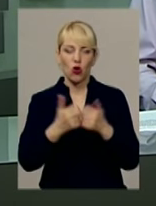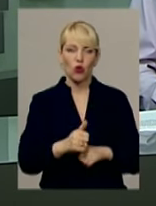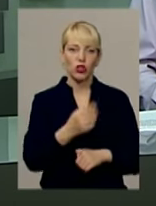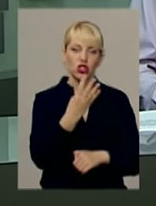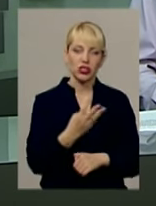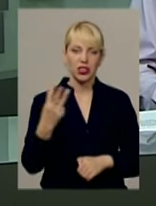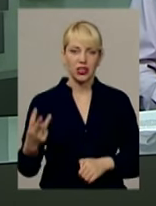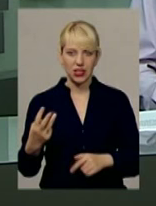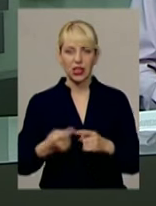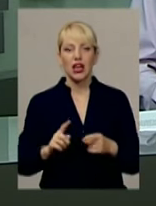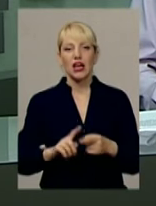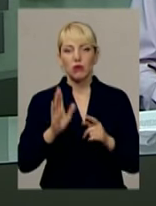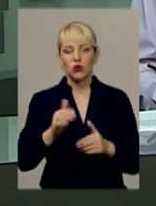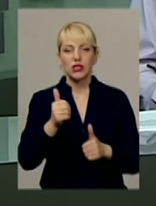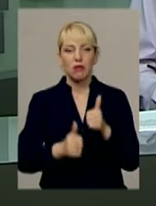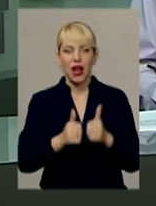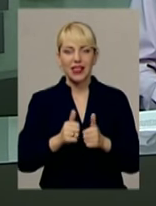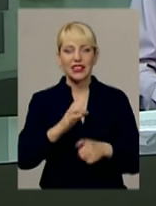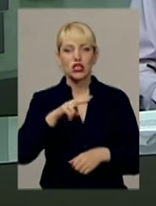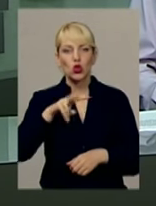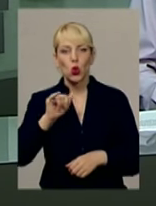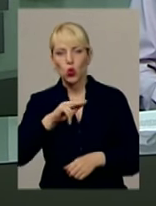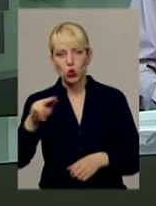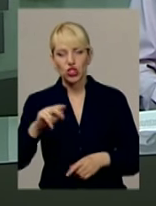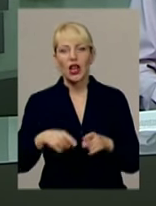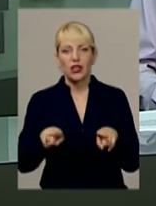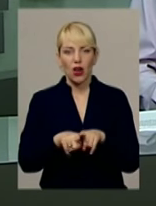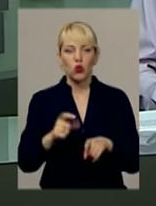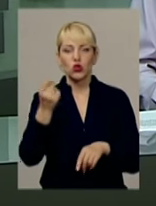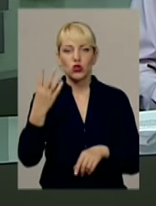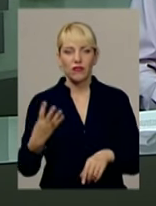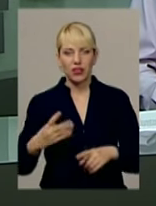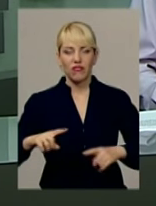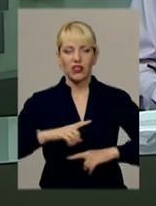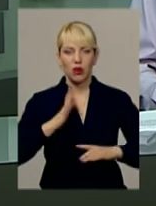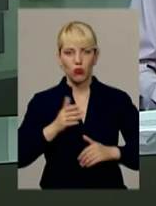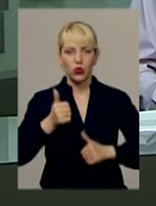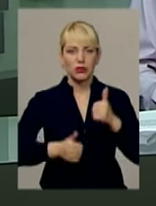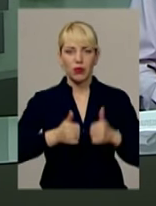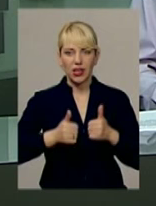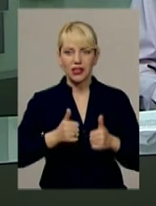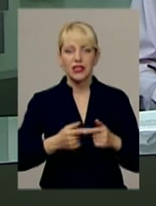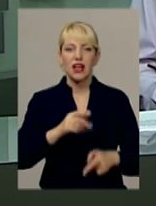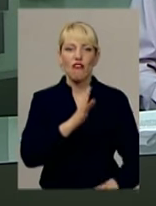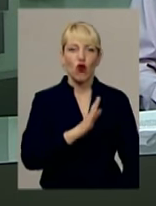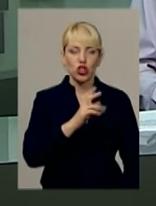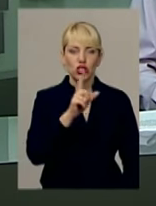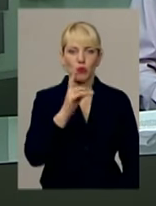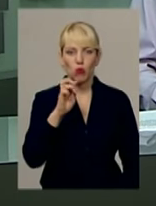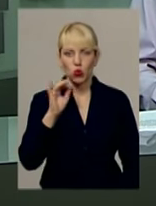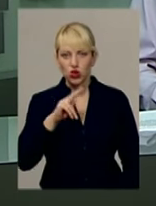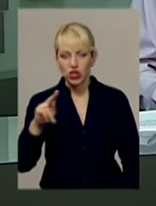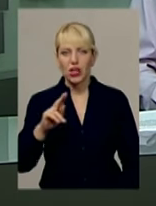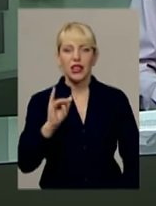Волочиська змагатиметься зі старокостянтинівським случем. Крім того, у чвертьфіналі силами поміряються Волочиський збруч та команда Крила